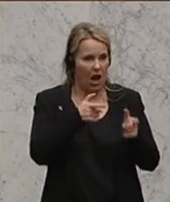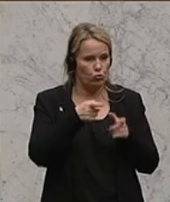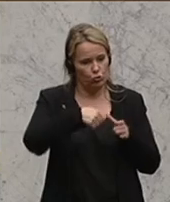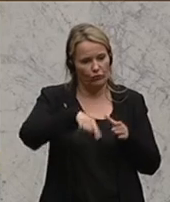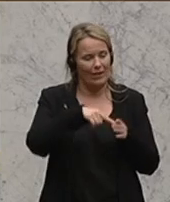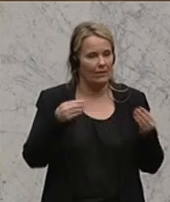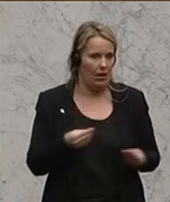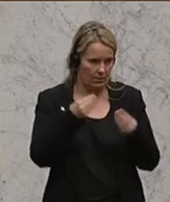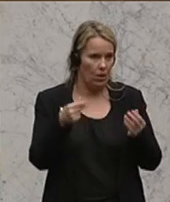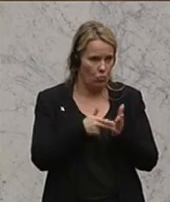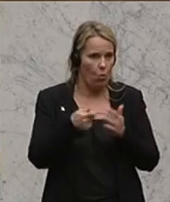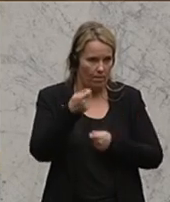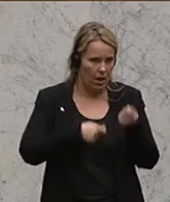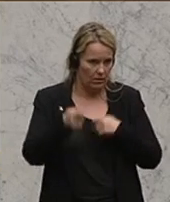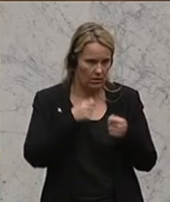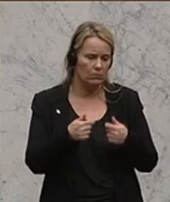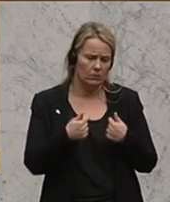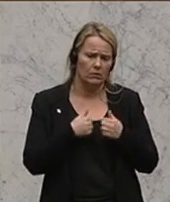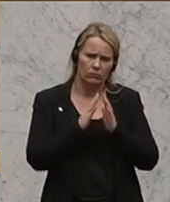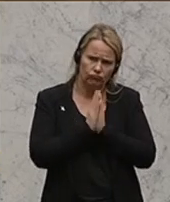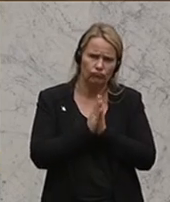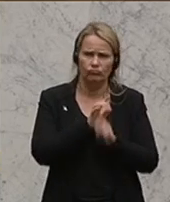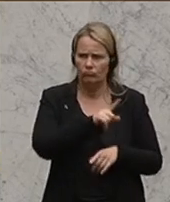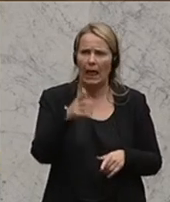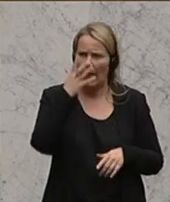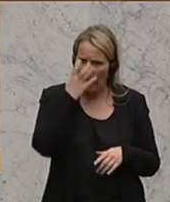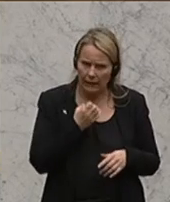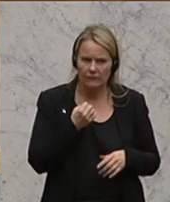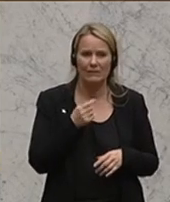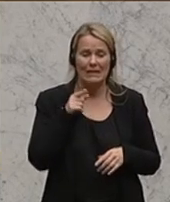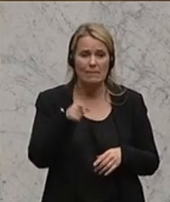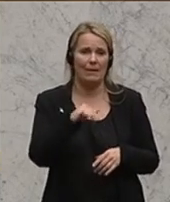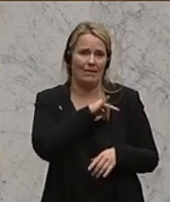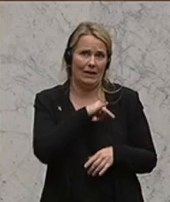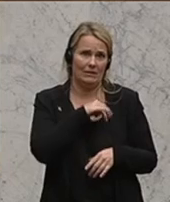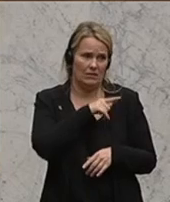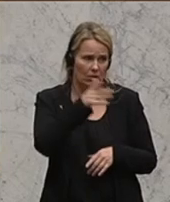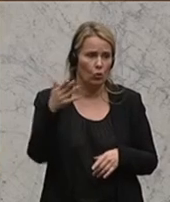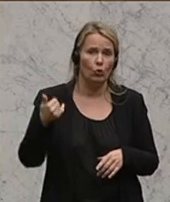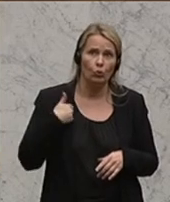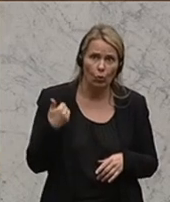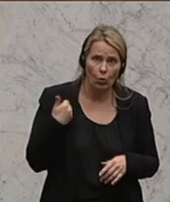für Innere Angelegenheiten behandeln. Ich würde wirklich ernsthaft bitten, gerade im Interesse der jungen